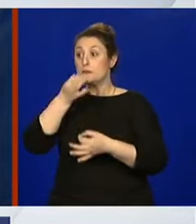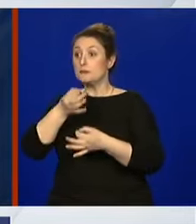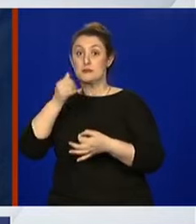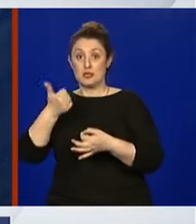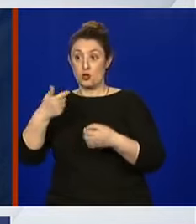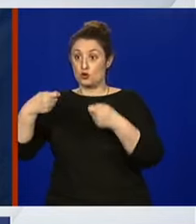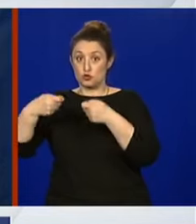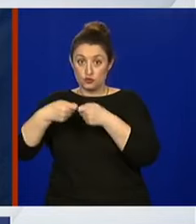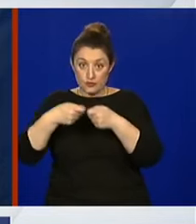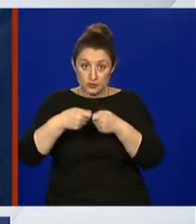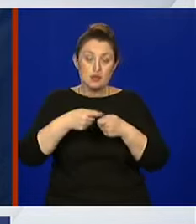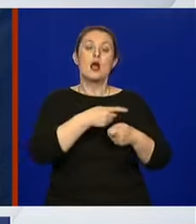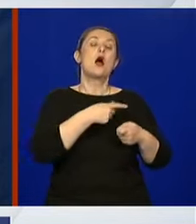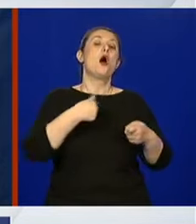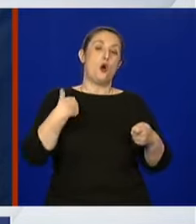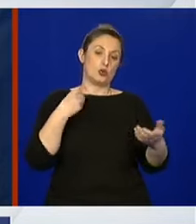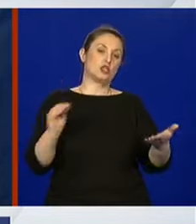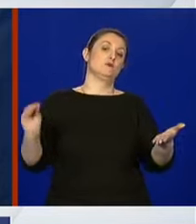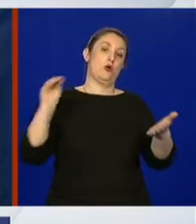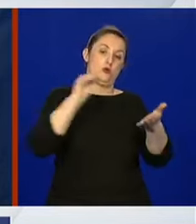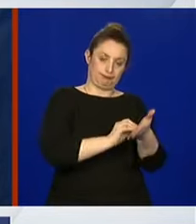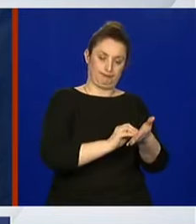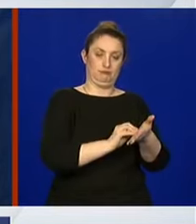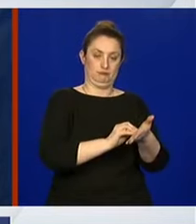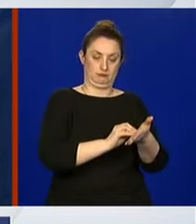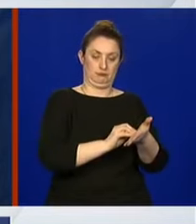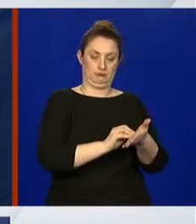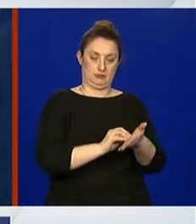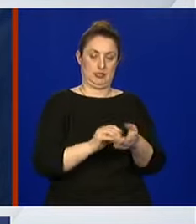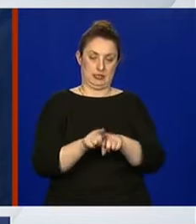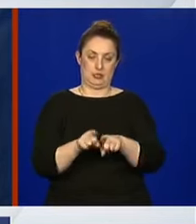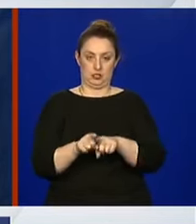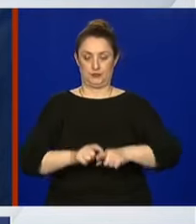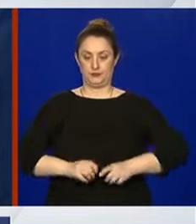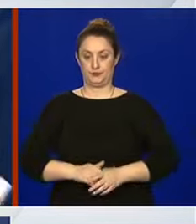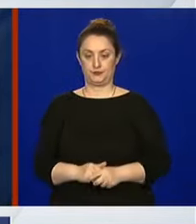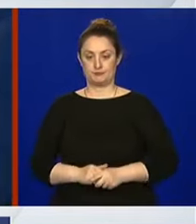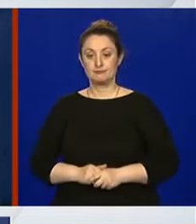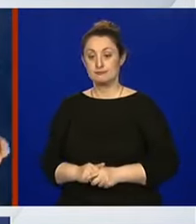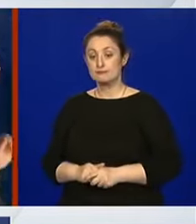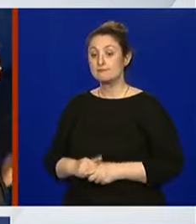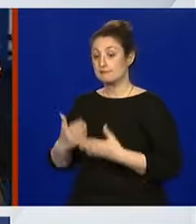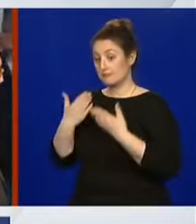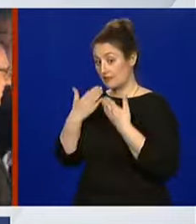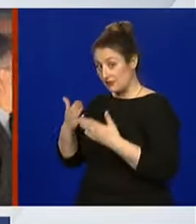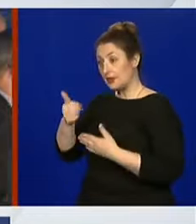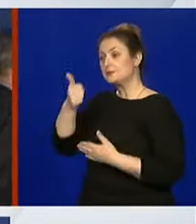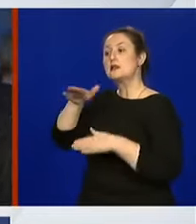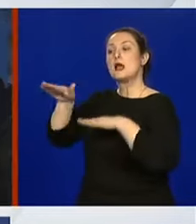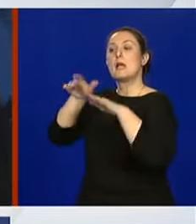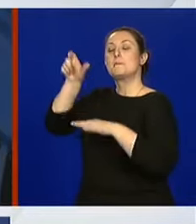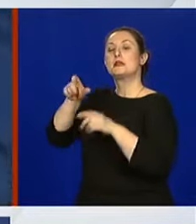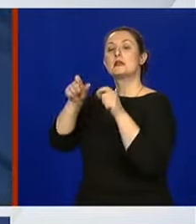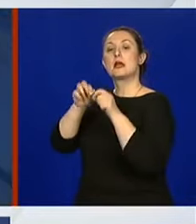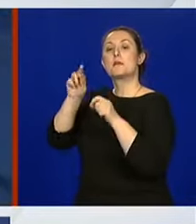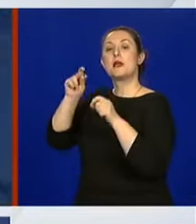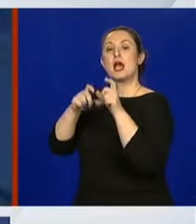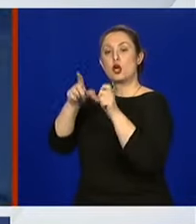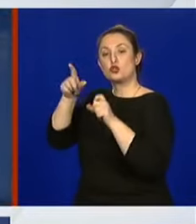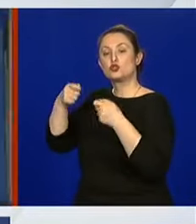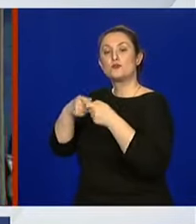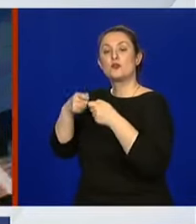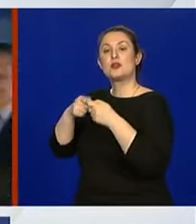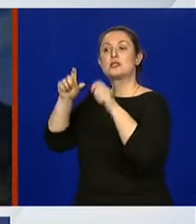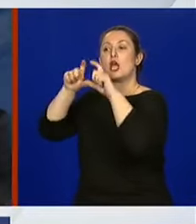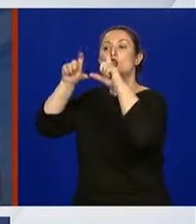smjeru, onda ćemo u upute staviti i taj slučaj. Hvala vam, možeš, pitanje za ministra Beroša vezano za dom za